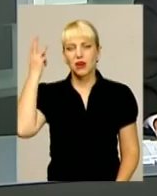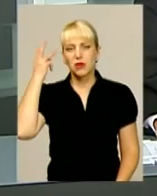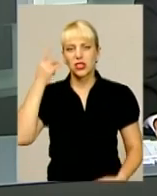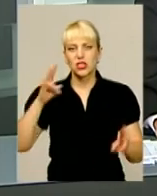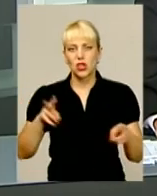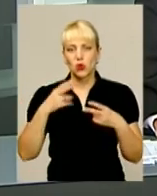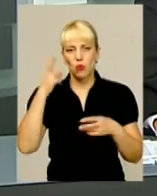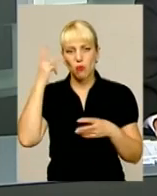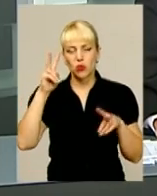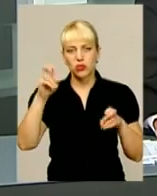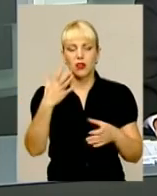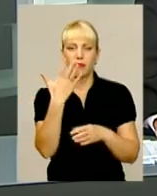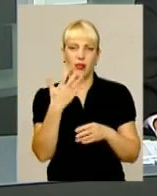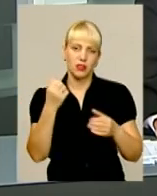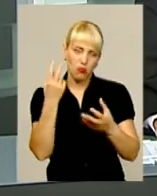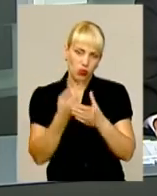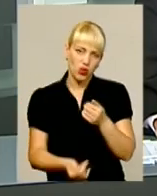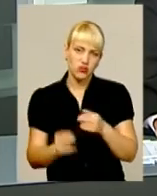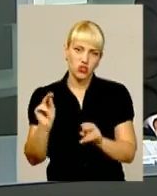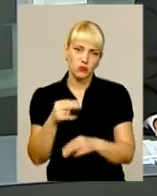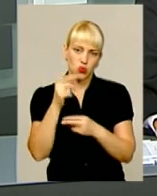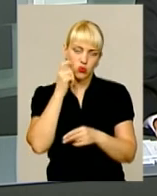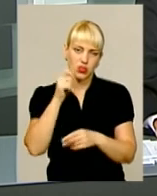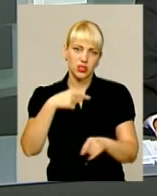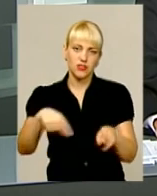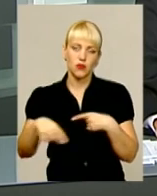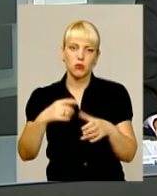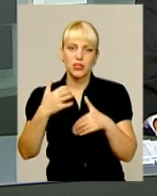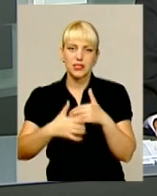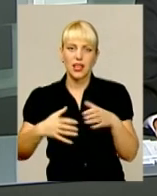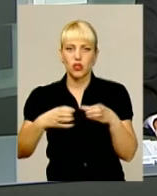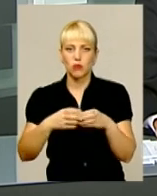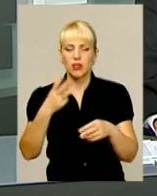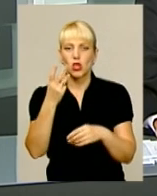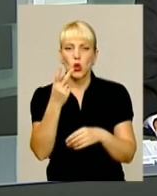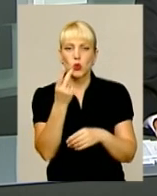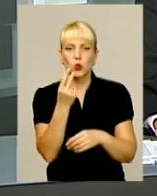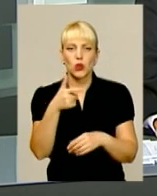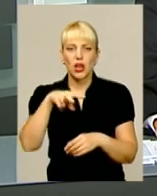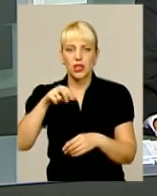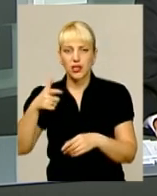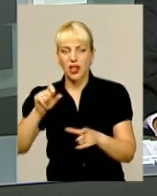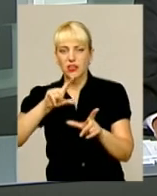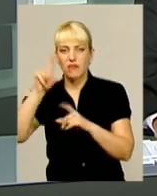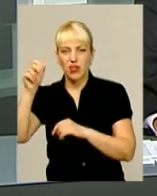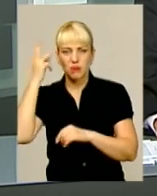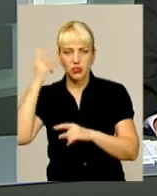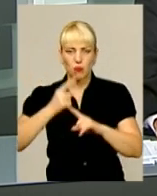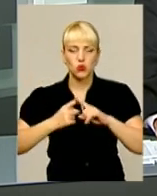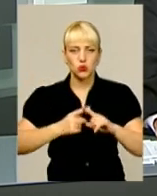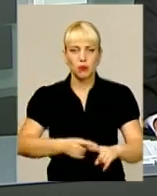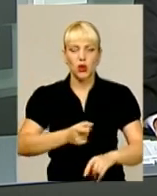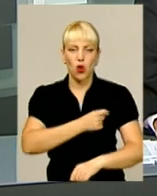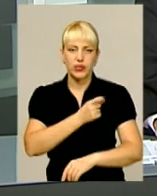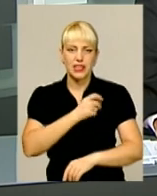клуб «Поділля» зазнав п'ятої поразки в чемпіонаті України з футболу серед команд другої ліги. На виїзді хмельничани поступилися